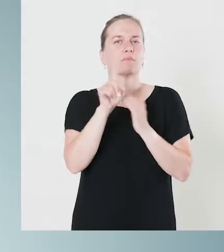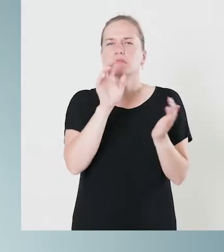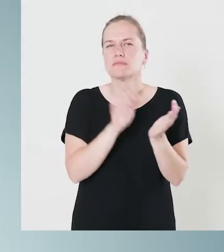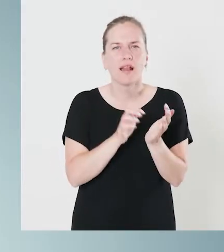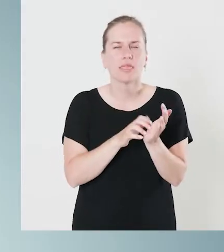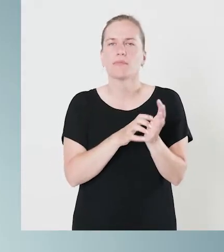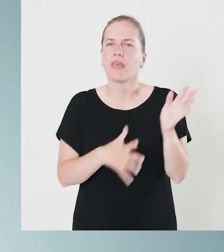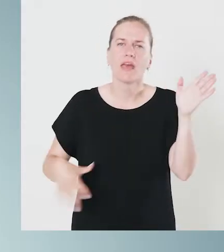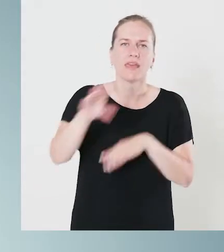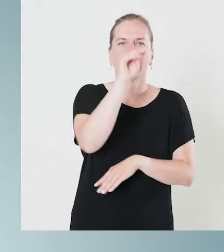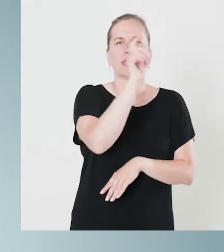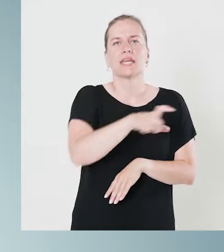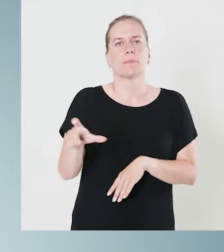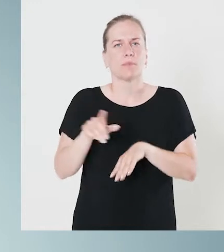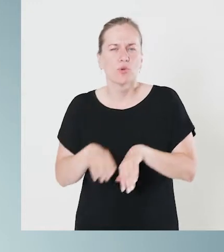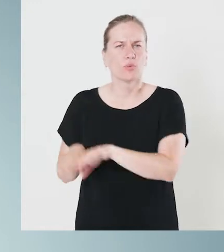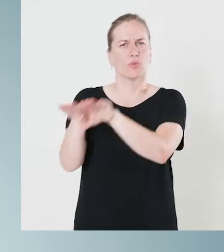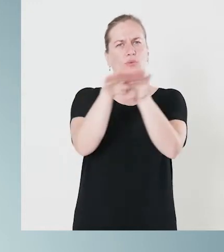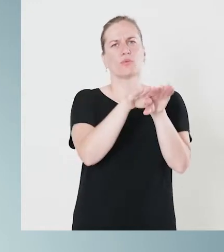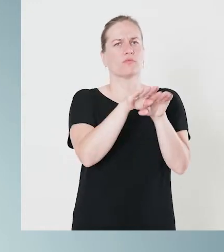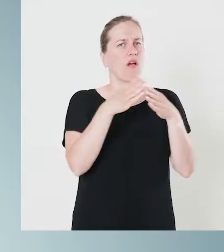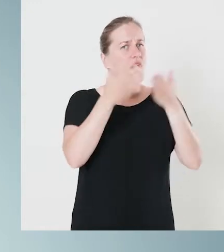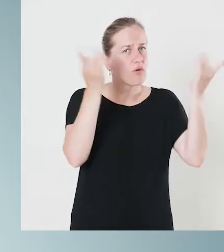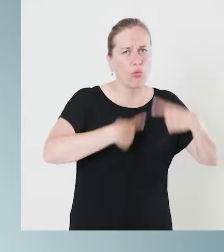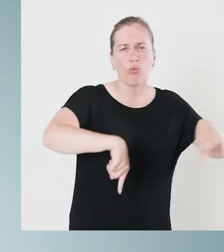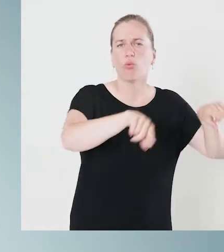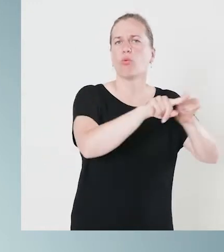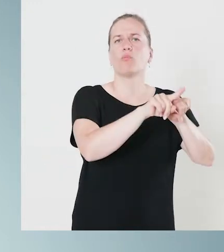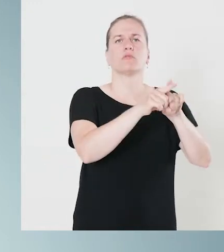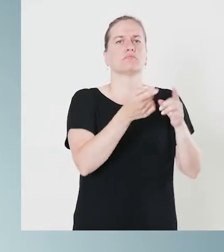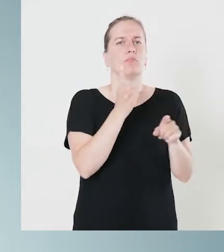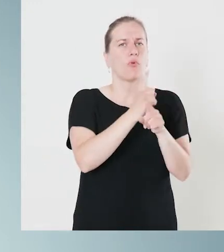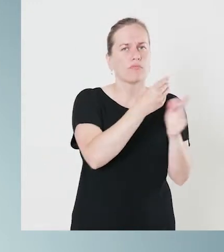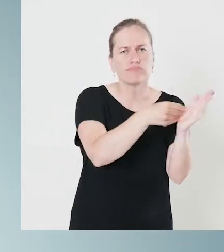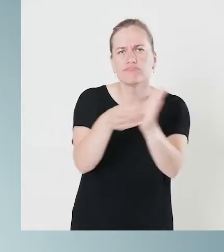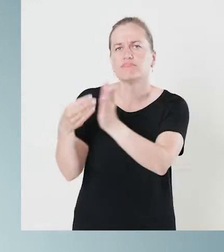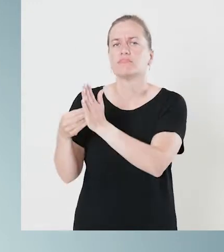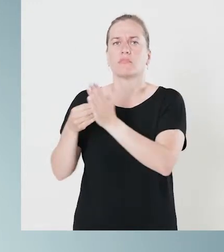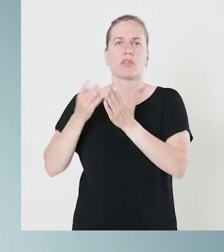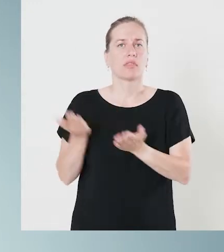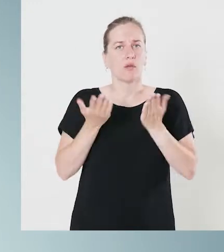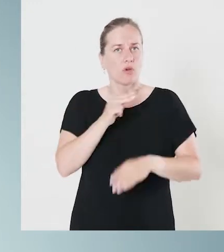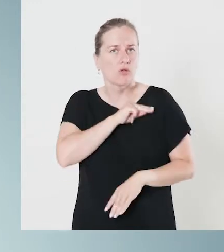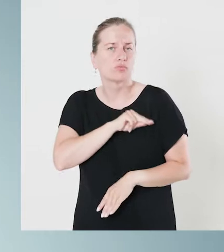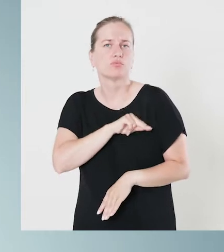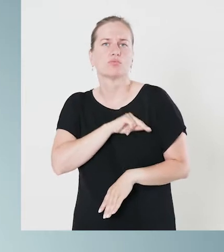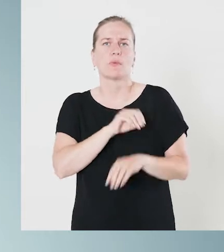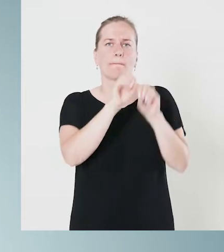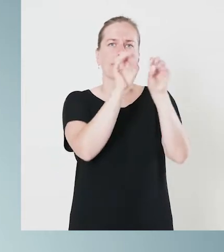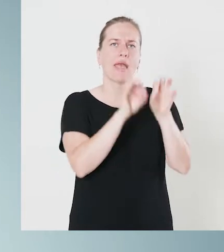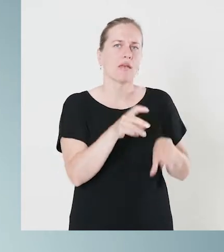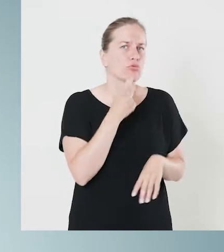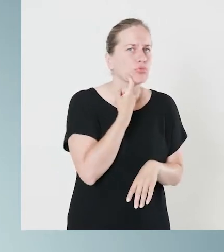Ligipääsetavus tähendab kõikide inimeste võrdset võimalust liikuda avalikusruumis, tarbida kaupu ja teenuseid,